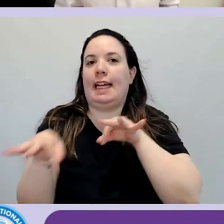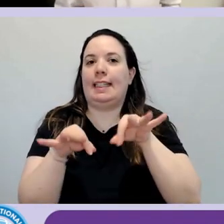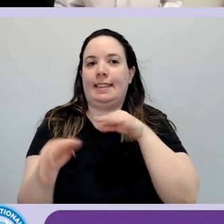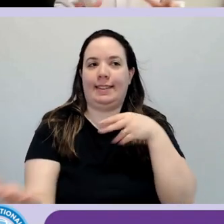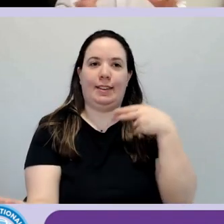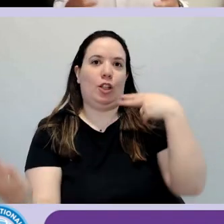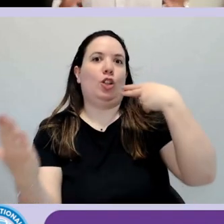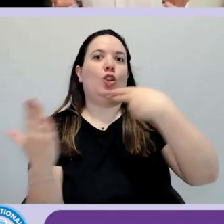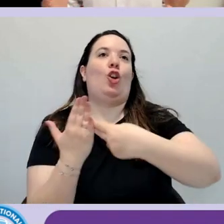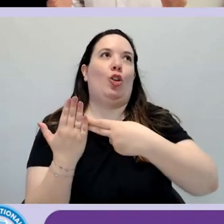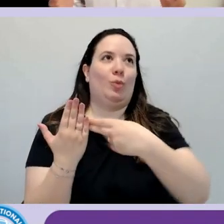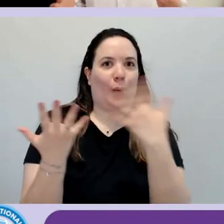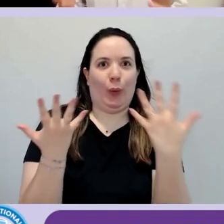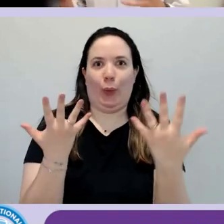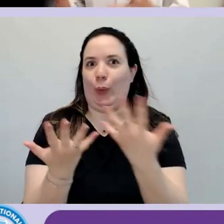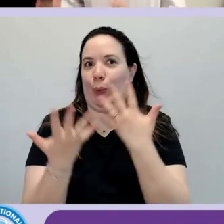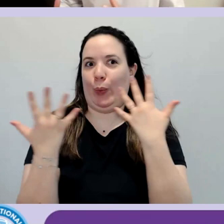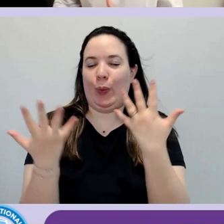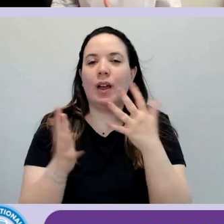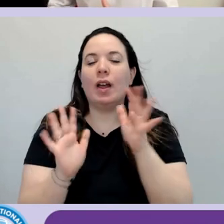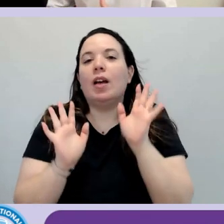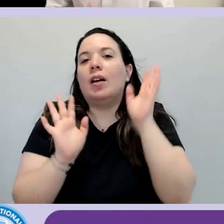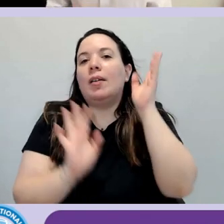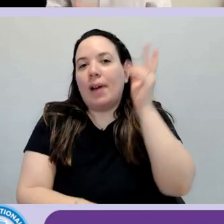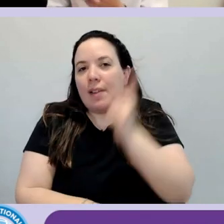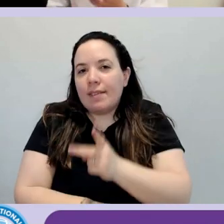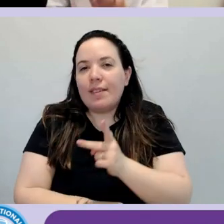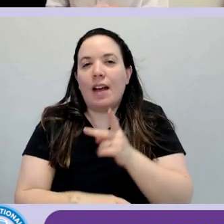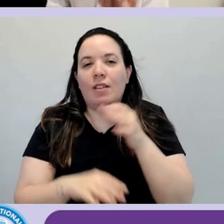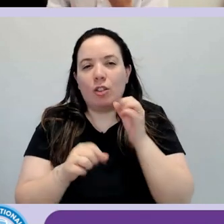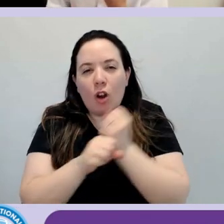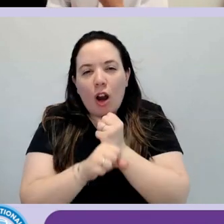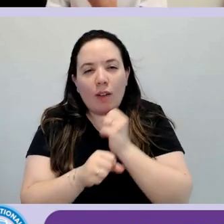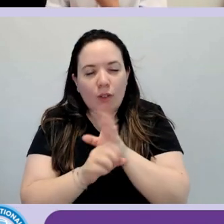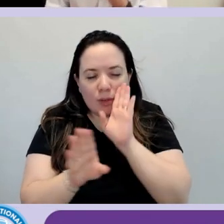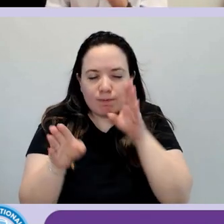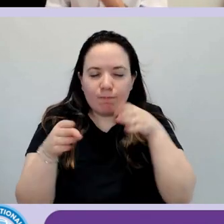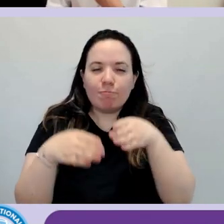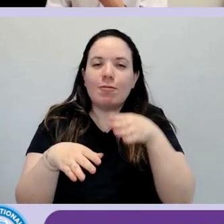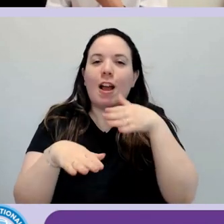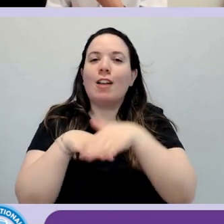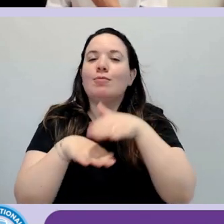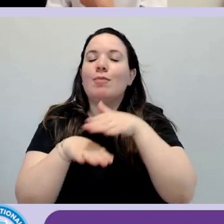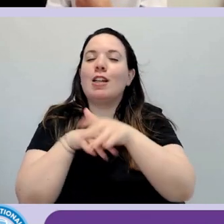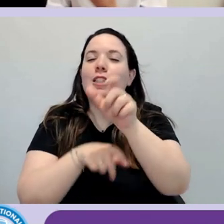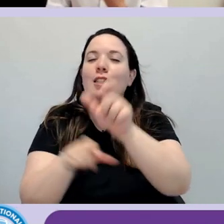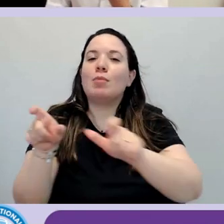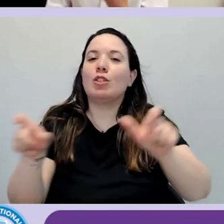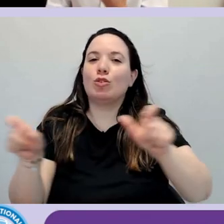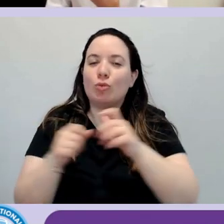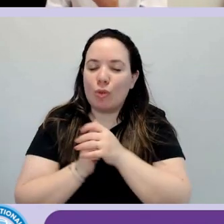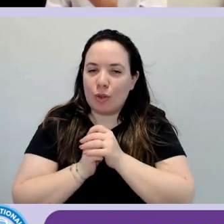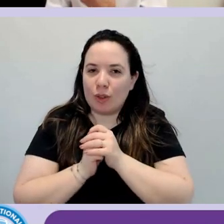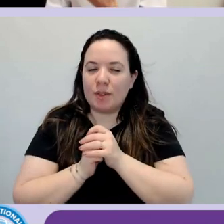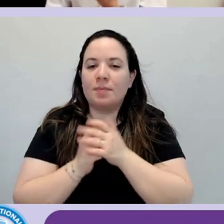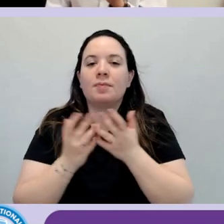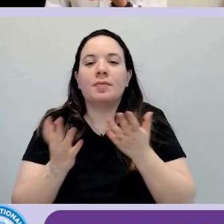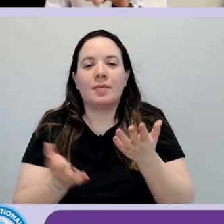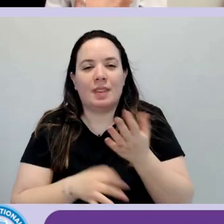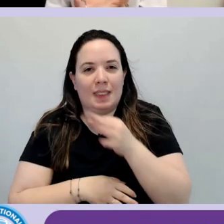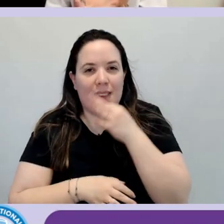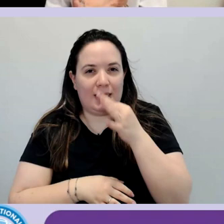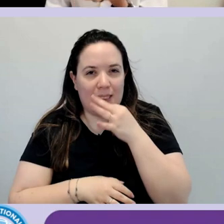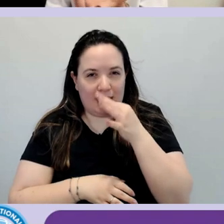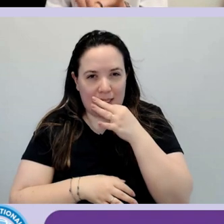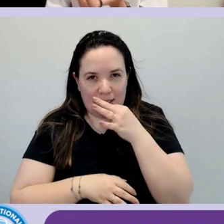scena, no? Però, di fatto, lavoro proprio sull'esperienza. E dunque, per me è facile partire da qualcosa che è